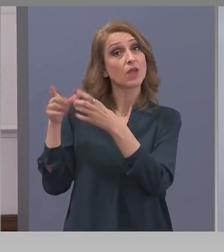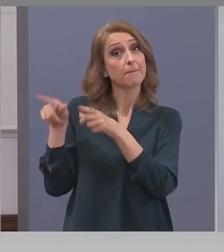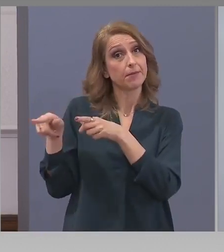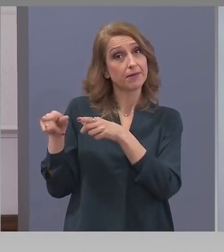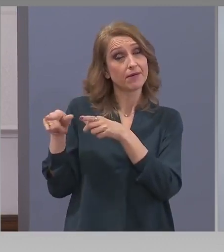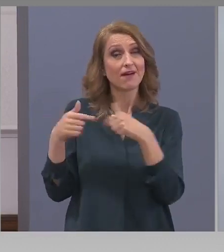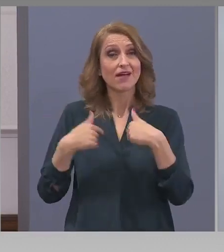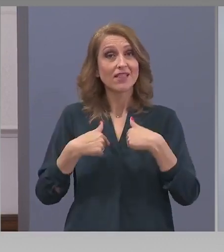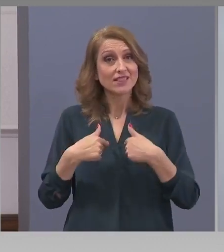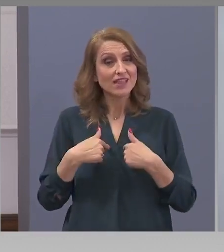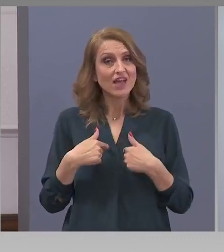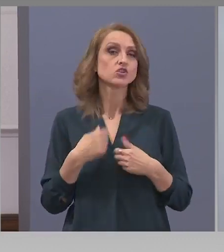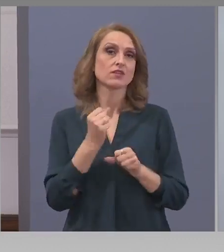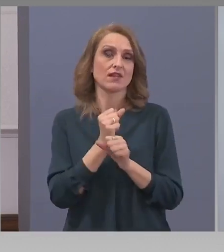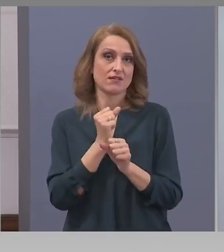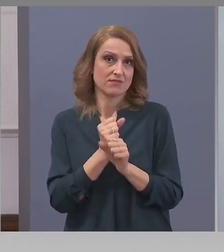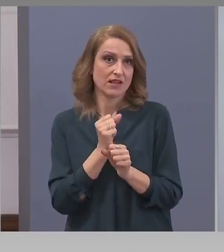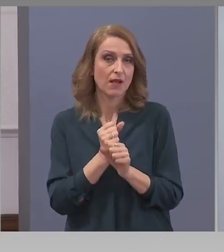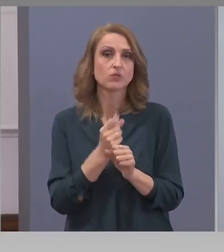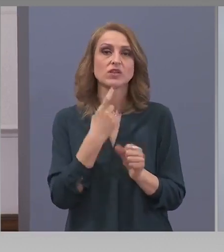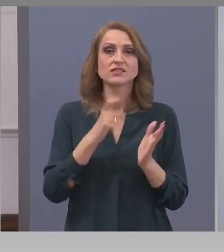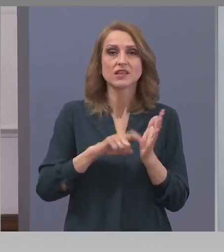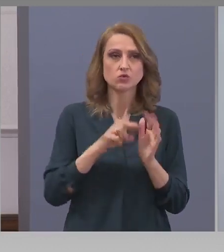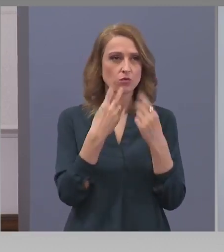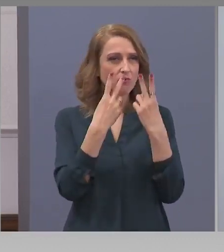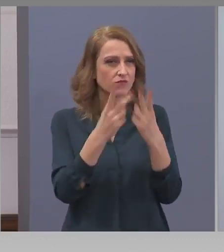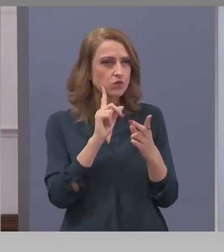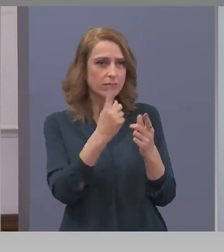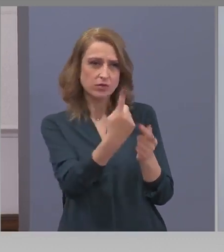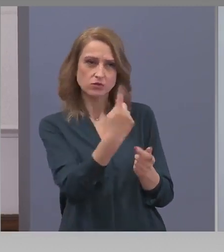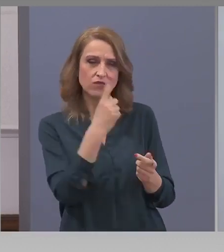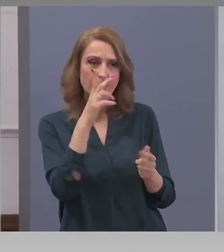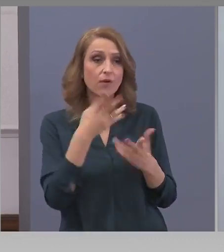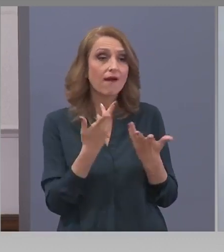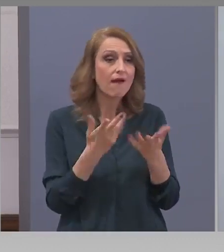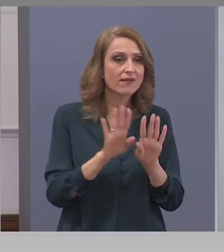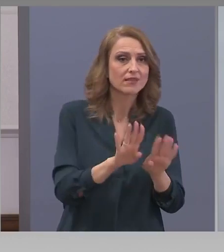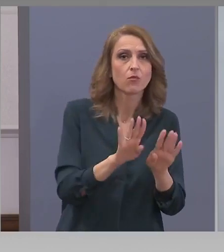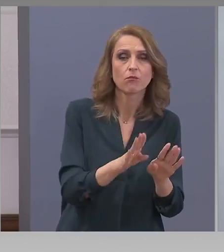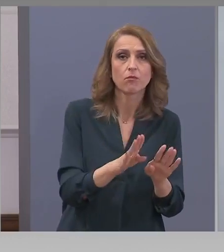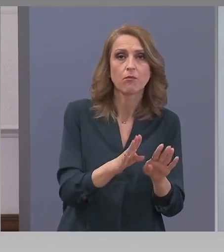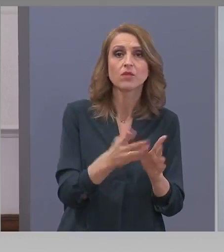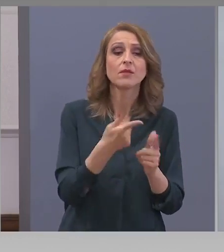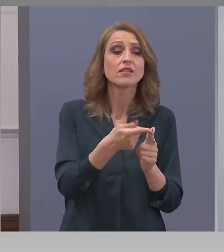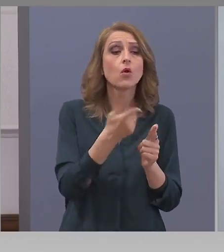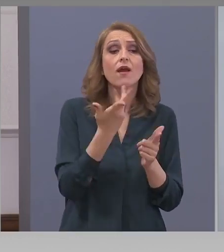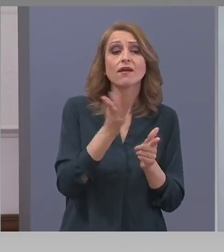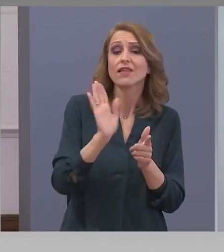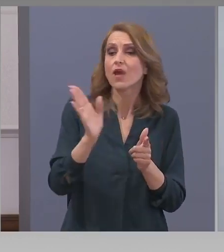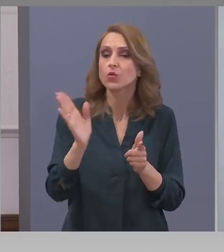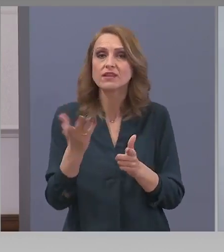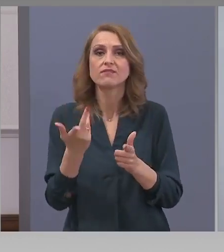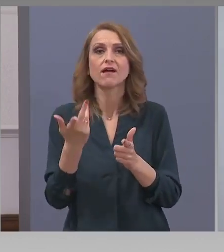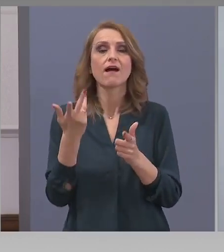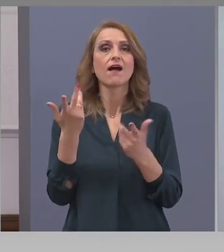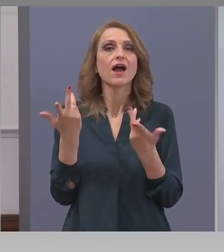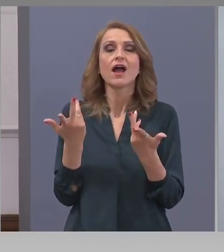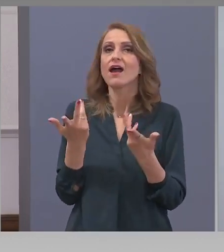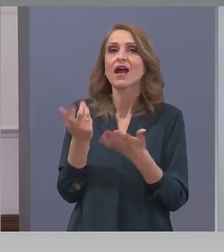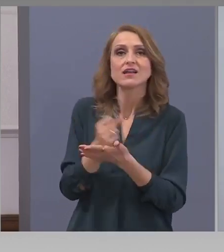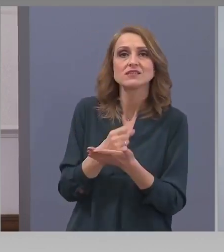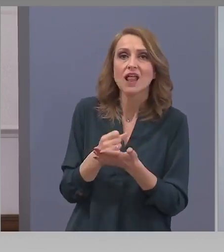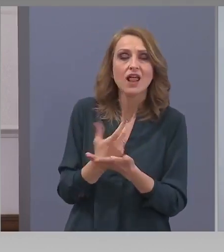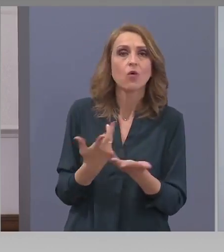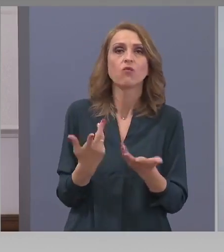Нашата роля е от момента, когато виждаме пациента и пациента напред. Къде отива, какво се прави с него, как се диагностира, как се